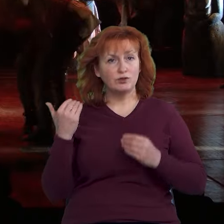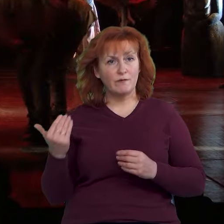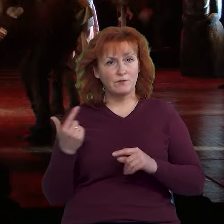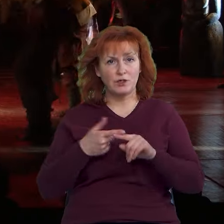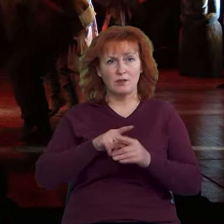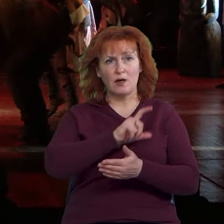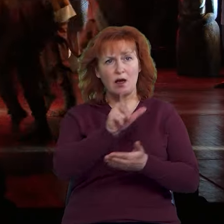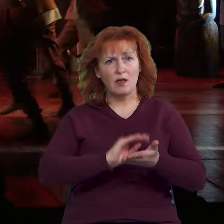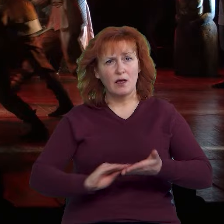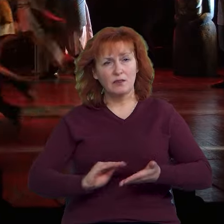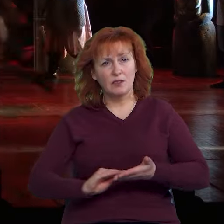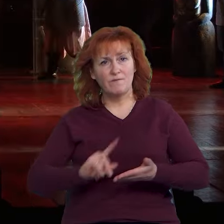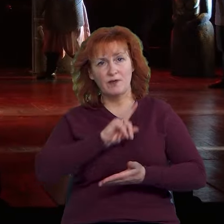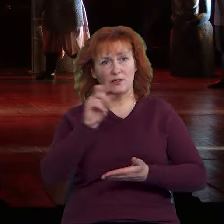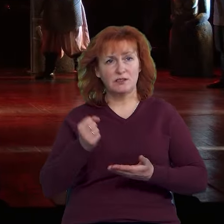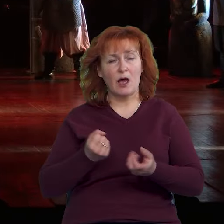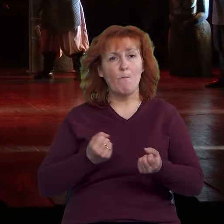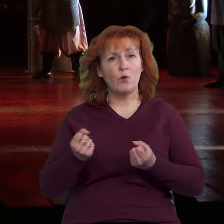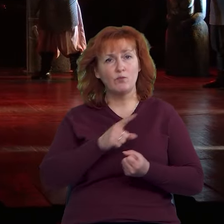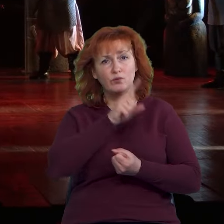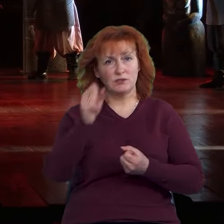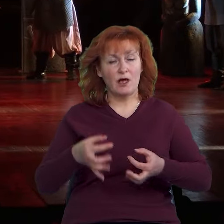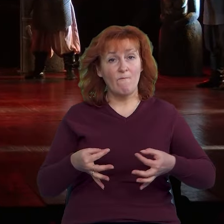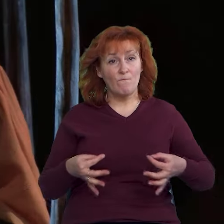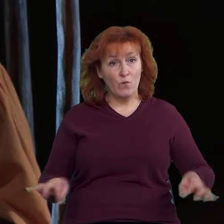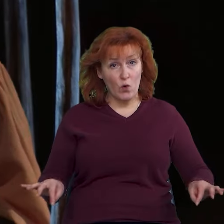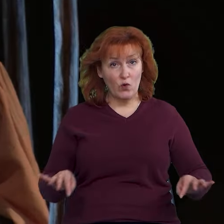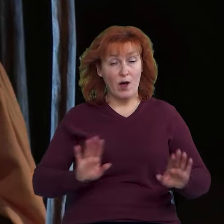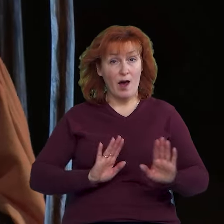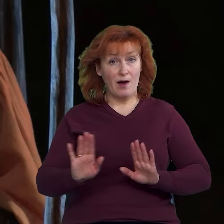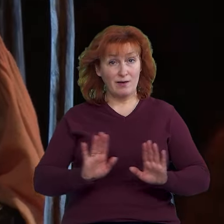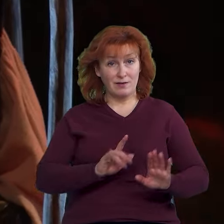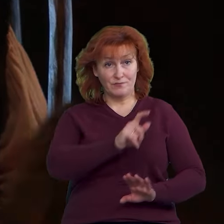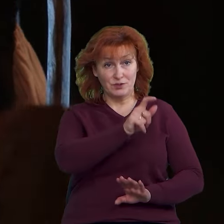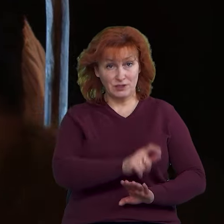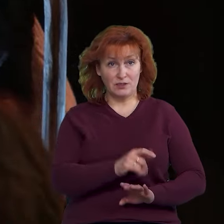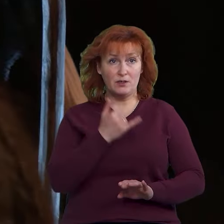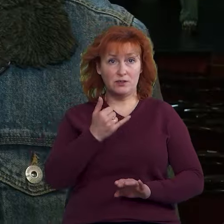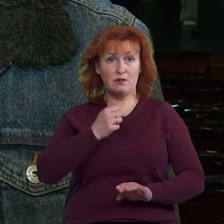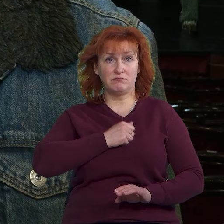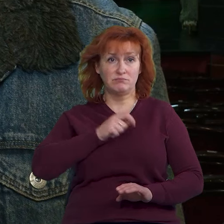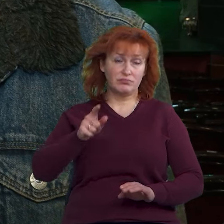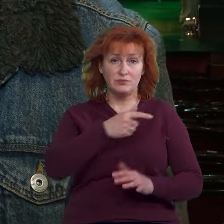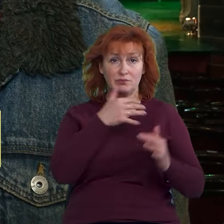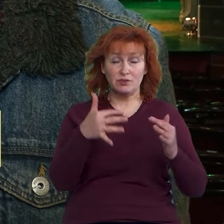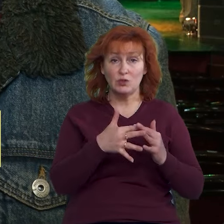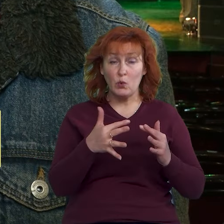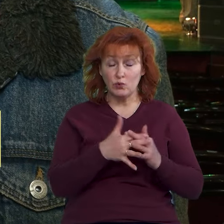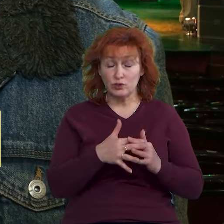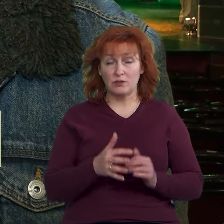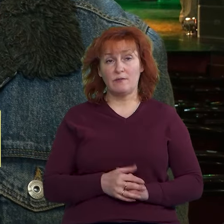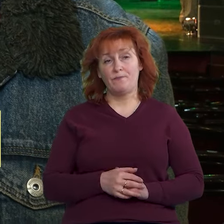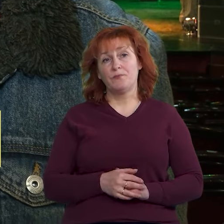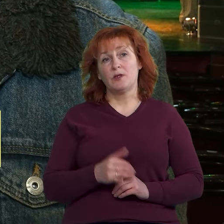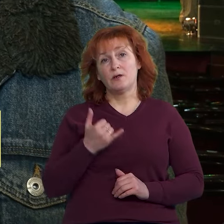Цей твір є закликом до боротьби за волю, а режисер-постановник вистави Олександр Лаптій зараз служить. Режисер вистави зараз